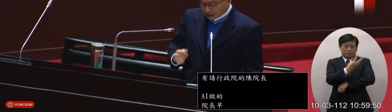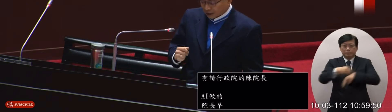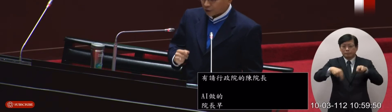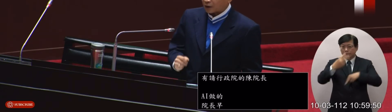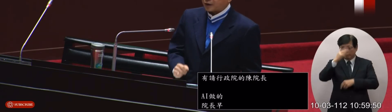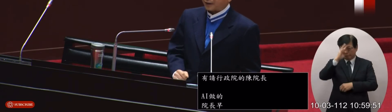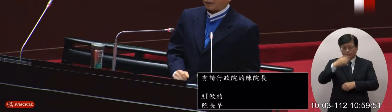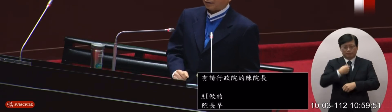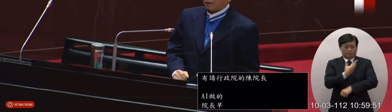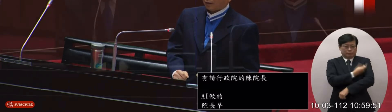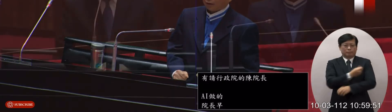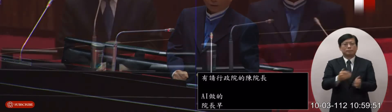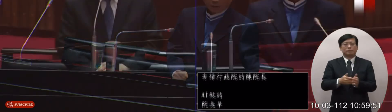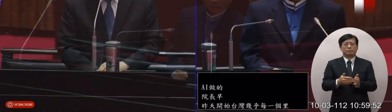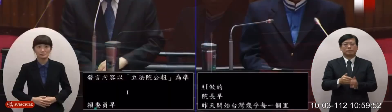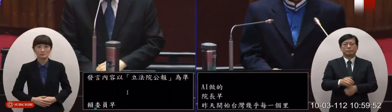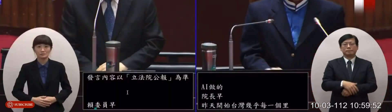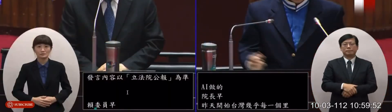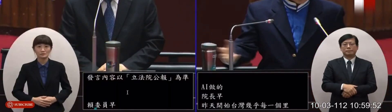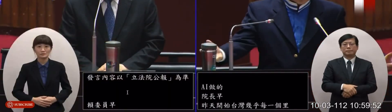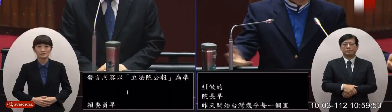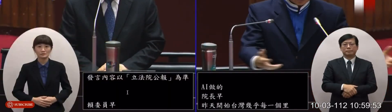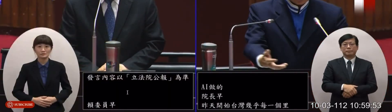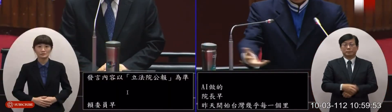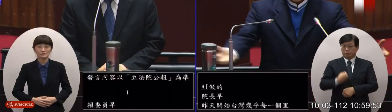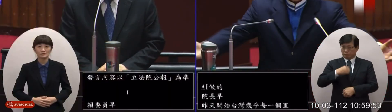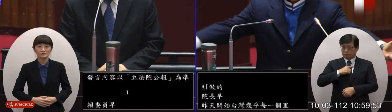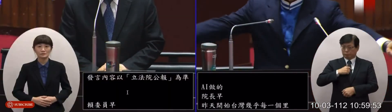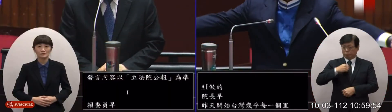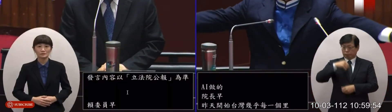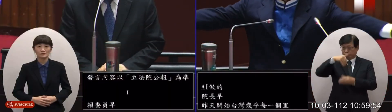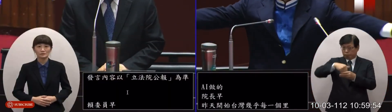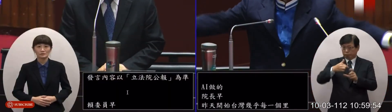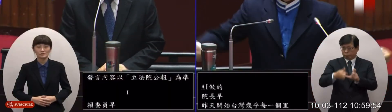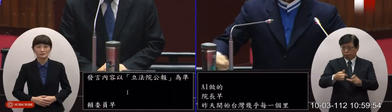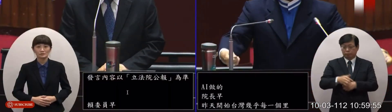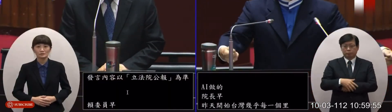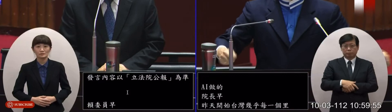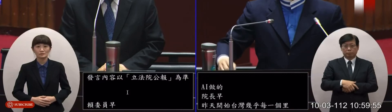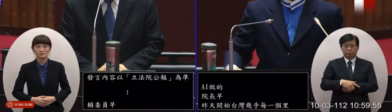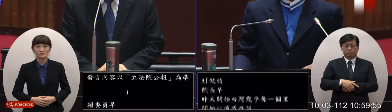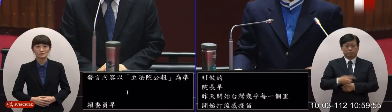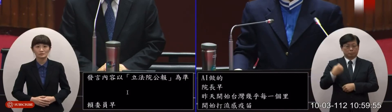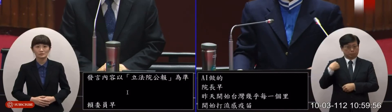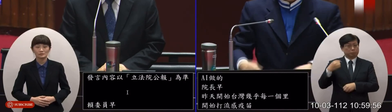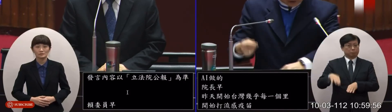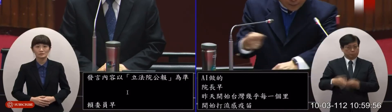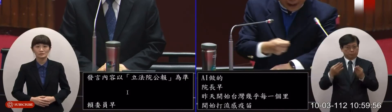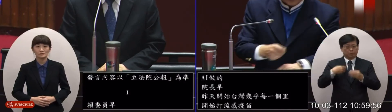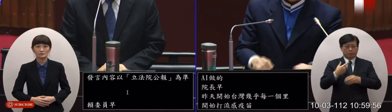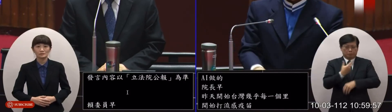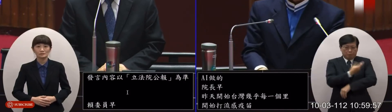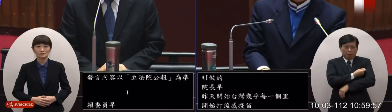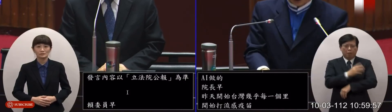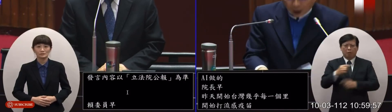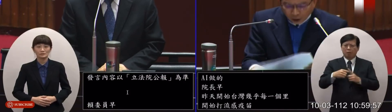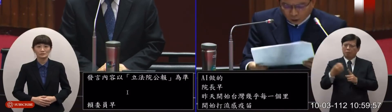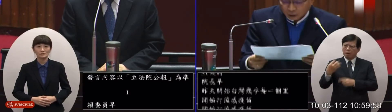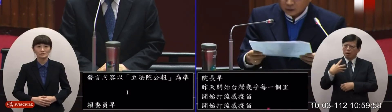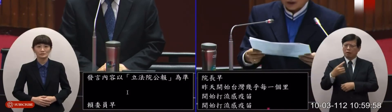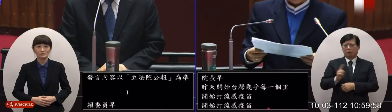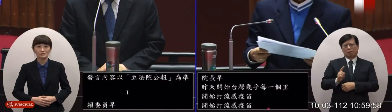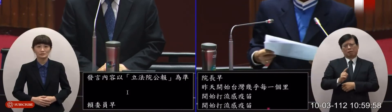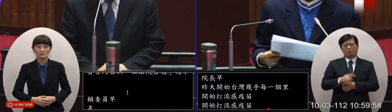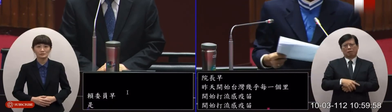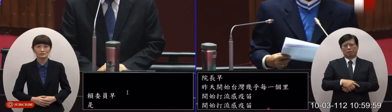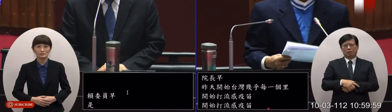開始打流桿疫苗我的選區我的招力開始打有人打流桿就說唉